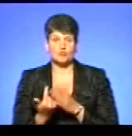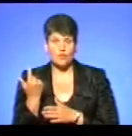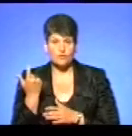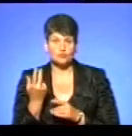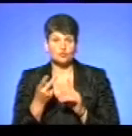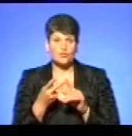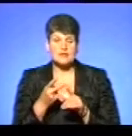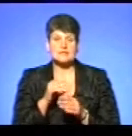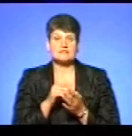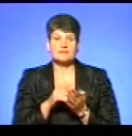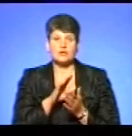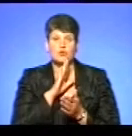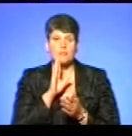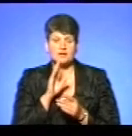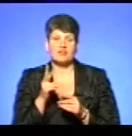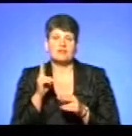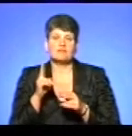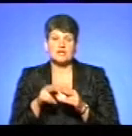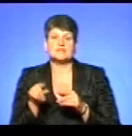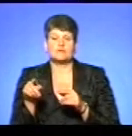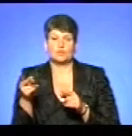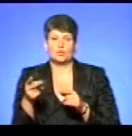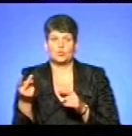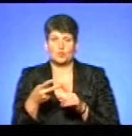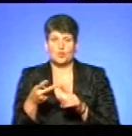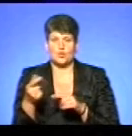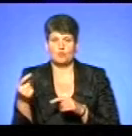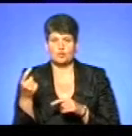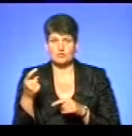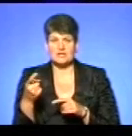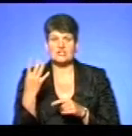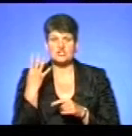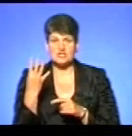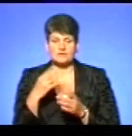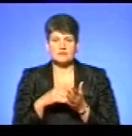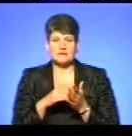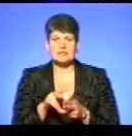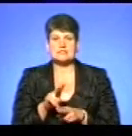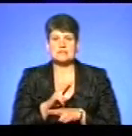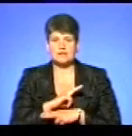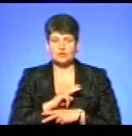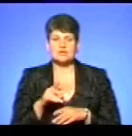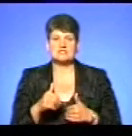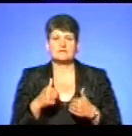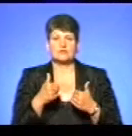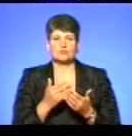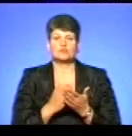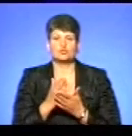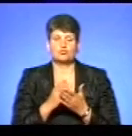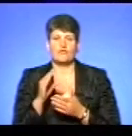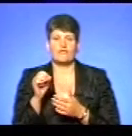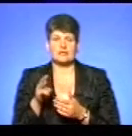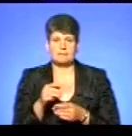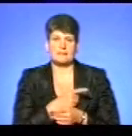і в кінці другому господарстві, сусідньому, так само почали вже чотири-четверо тих поросят, пісміньків загинули, тоді звернулися до служби ветеринарної